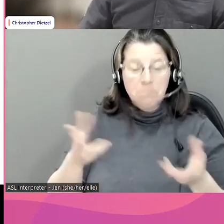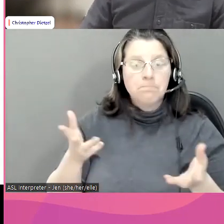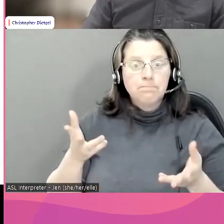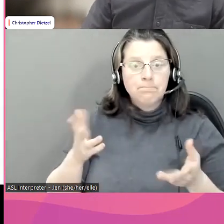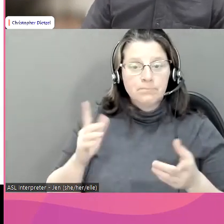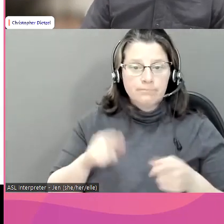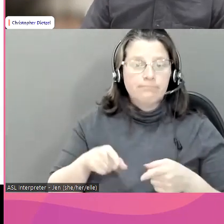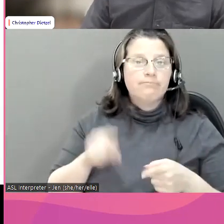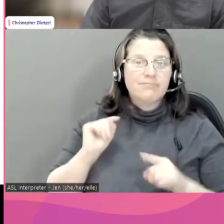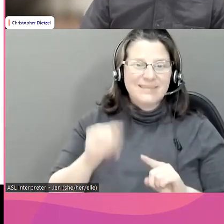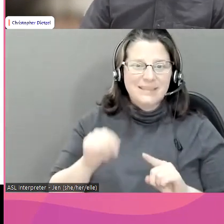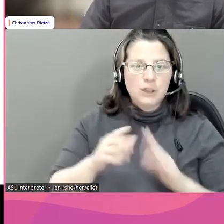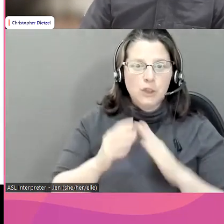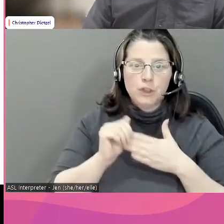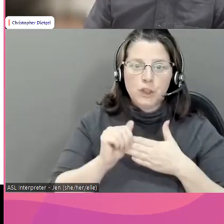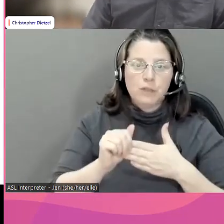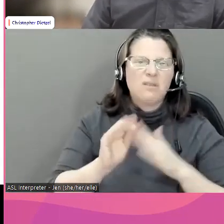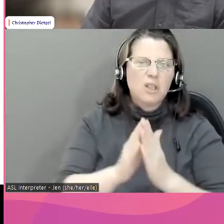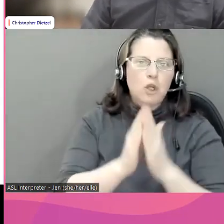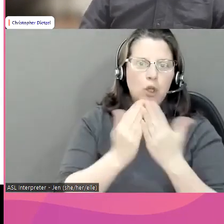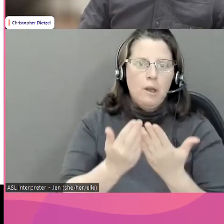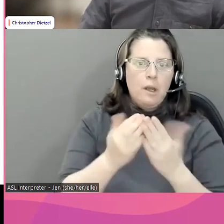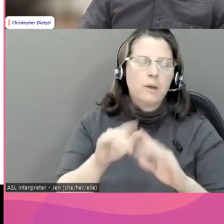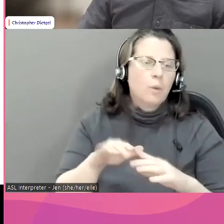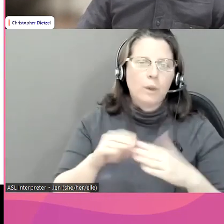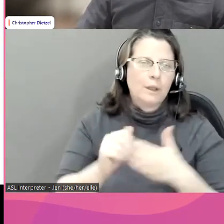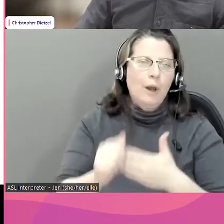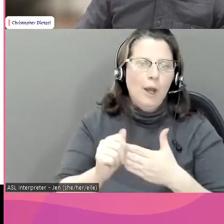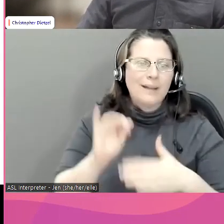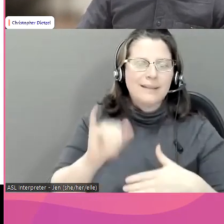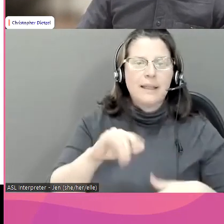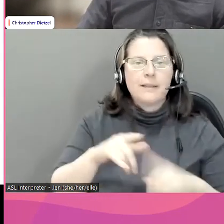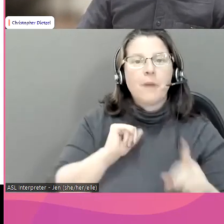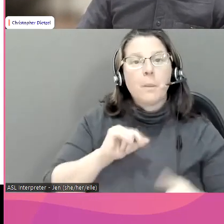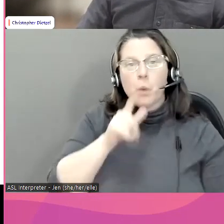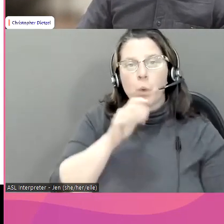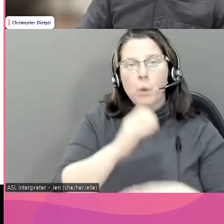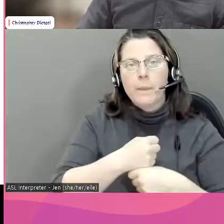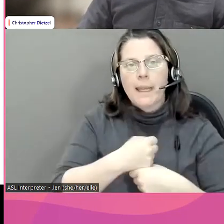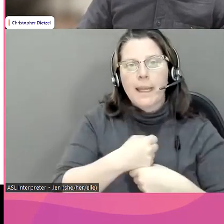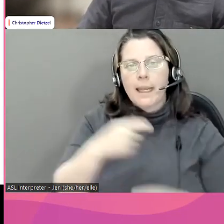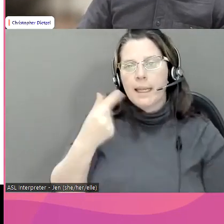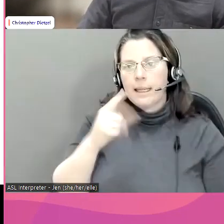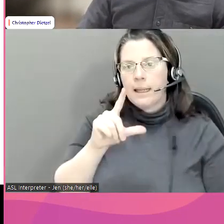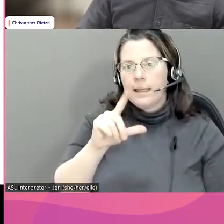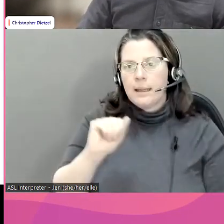Voici encore le lien à cette ressource. Ils ont un lien de GLAD, qui est notre organisation basée aux États-Unis.